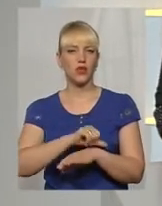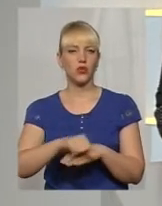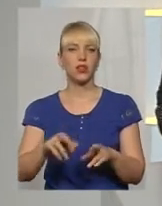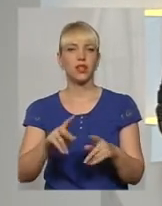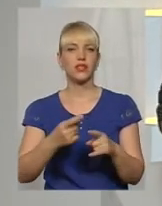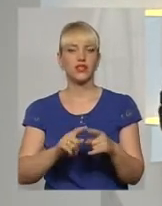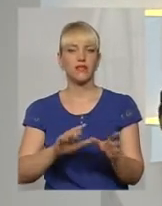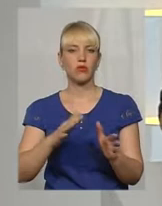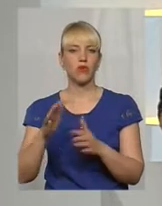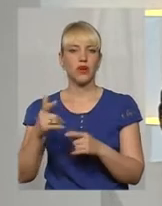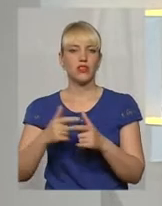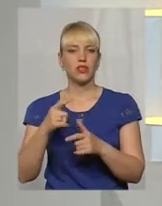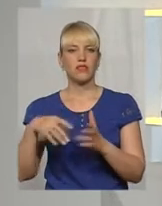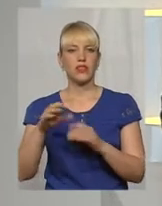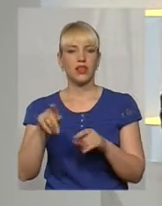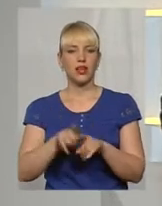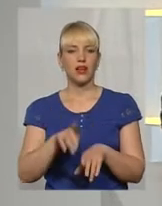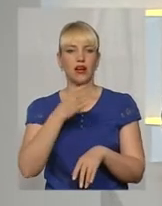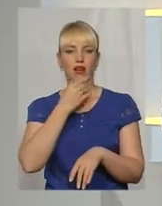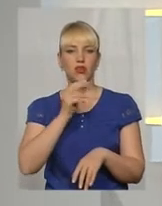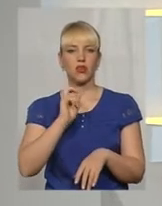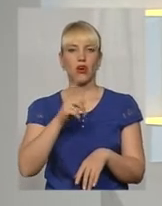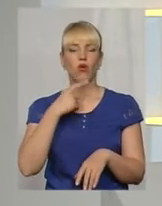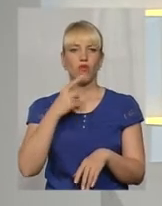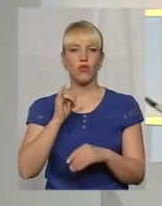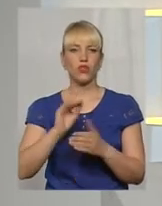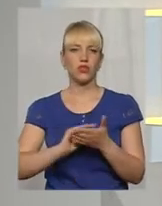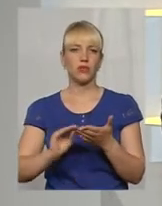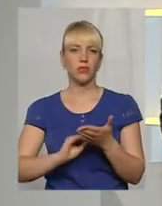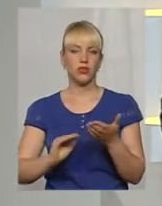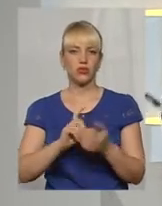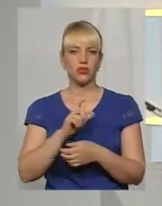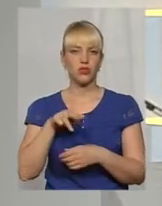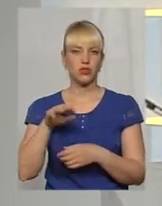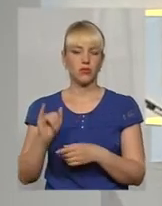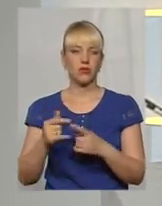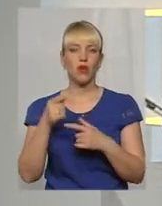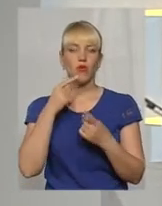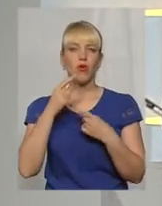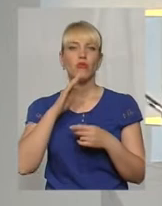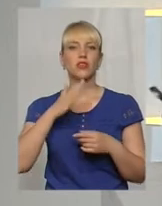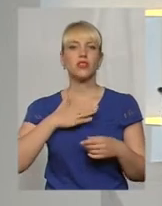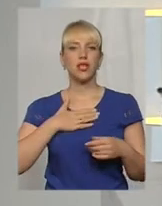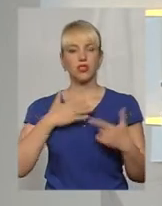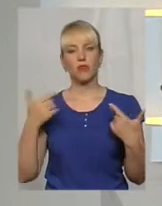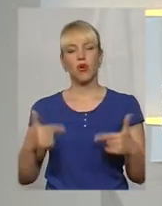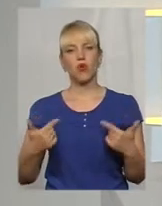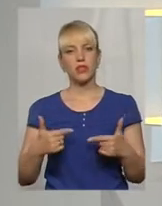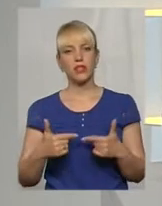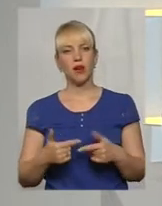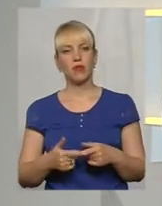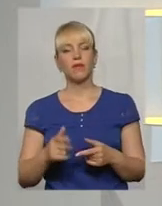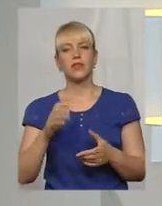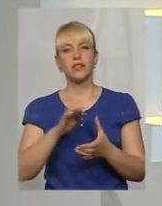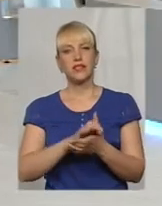відбувається і чи все так гарно, як говорить і пишуть нам засоби масової інформації, поспілкуємося сьогодні з нашими гостями у студії.